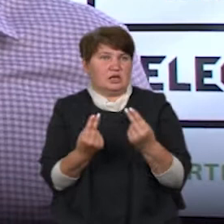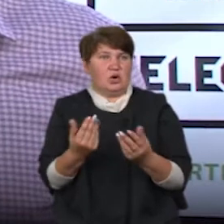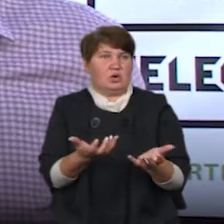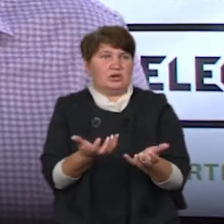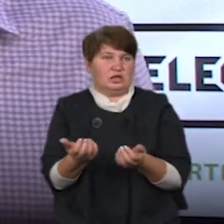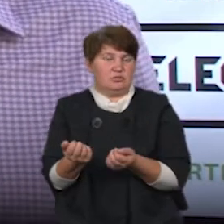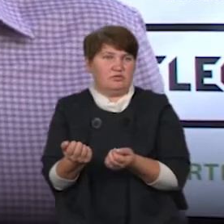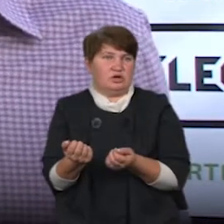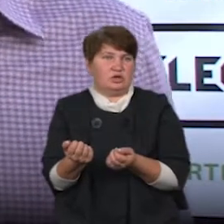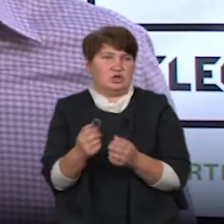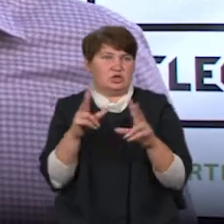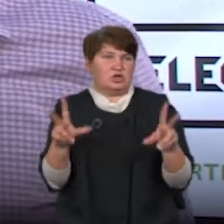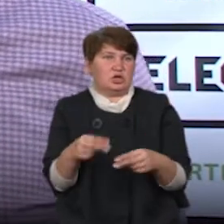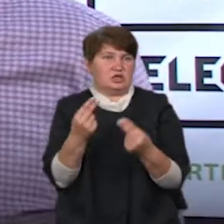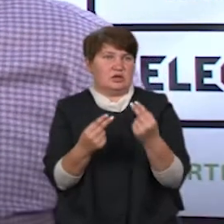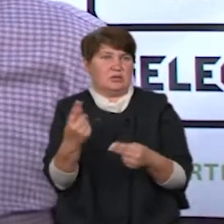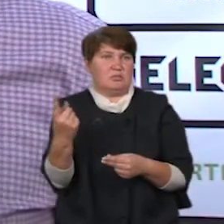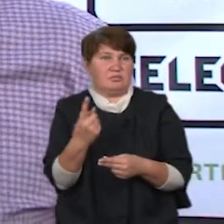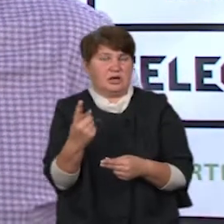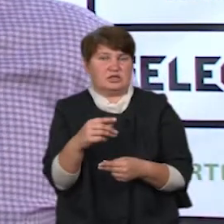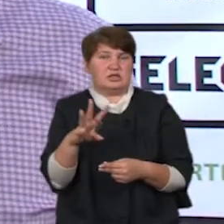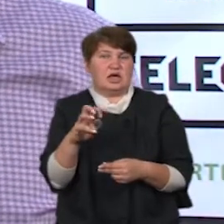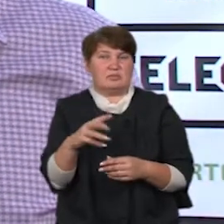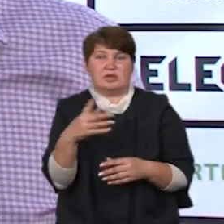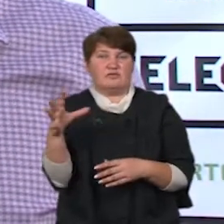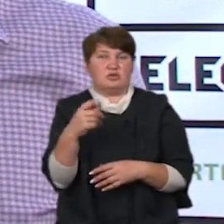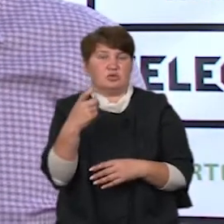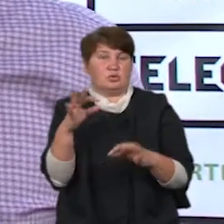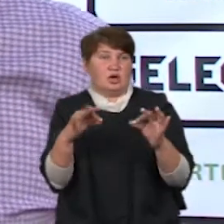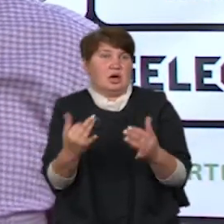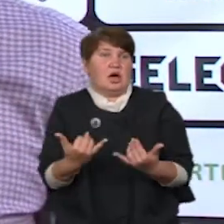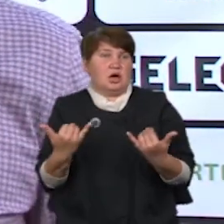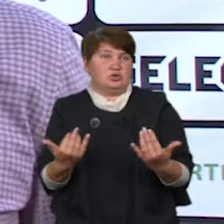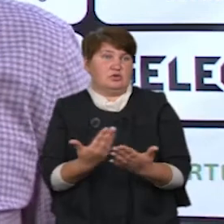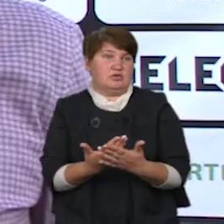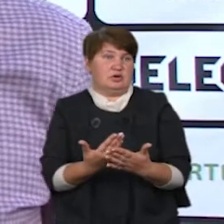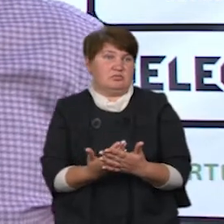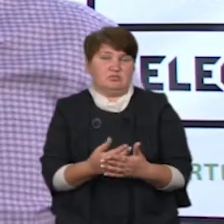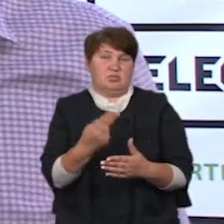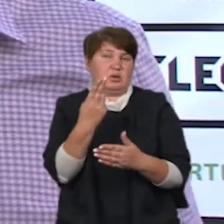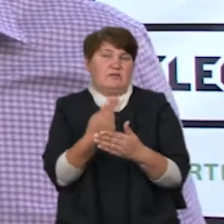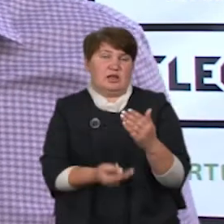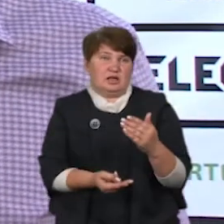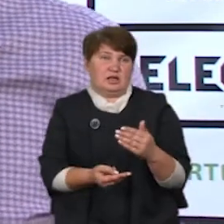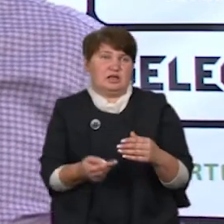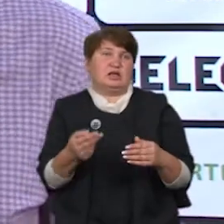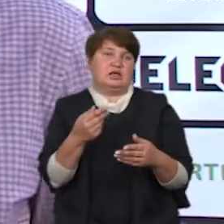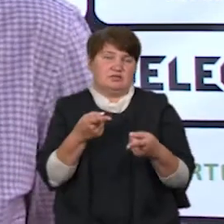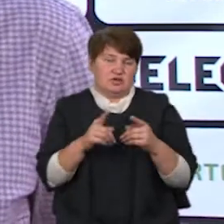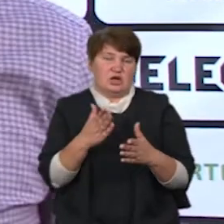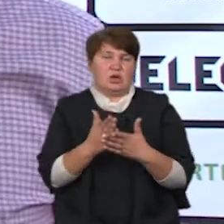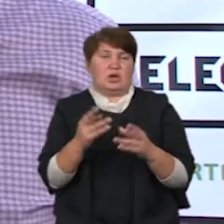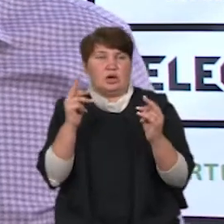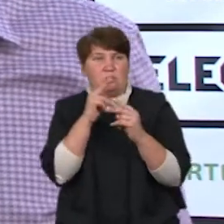шанс зіграти перший тайм на всі 100%, а сьогодні ми фактично перший тайм провели. Ну, звичайно, є помилки, ми будемо розбиратись.